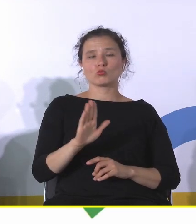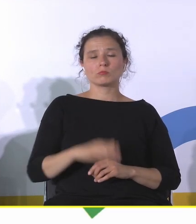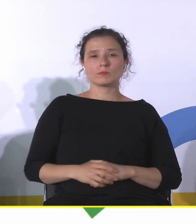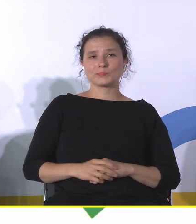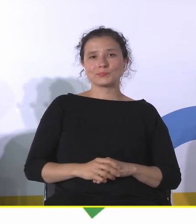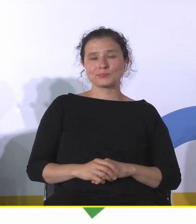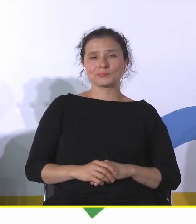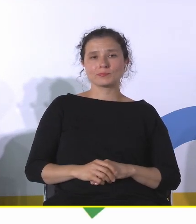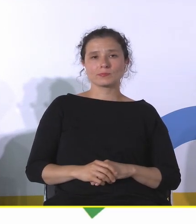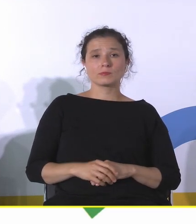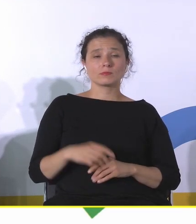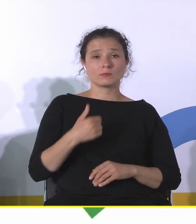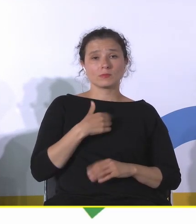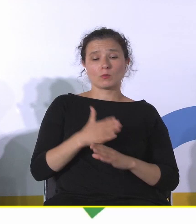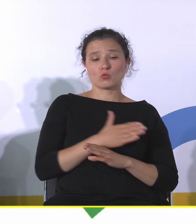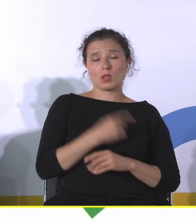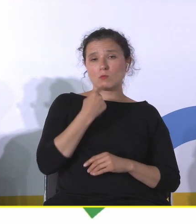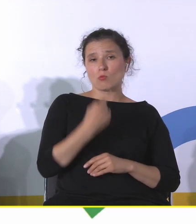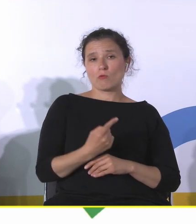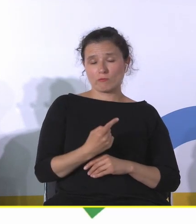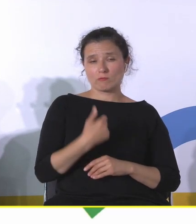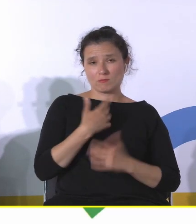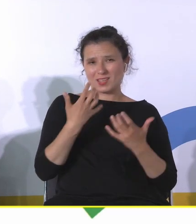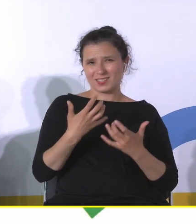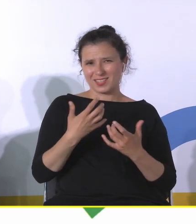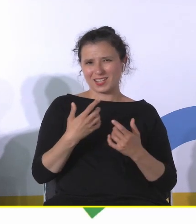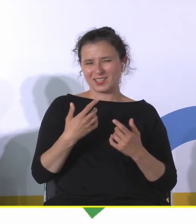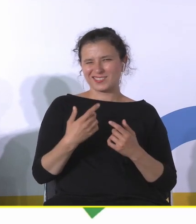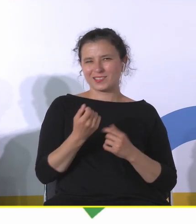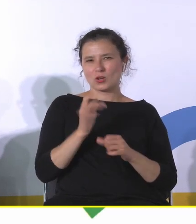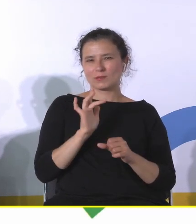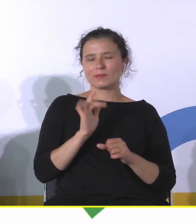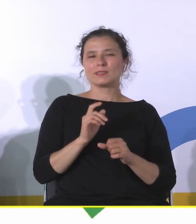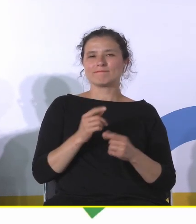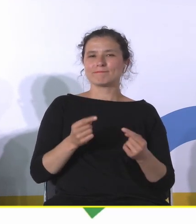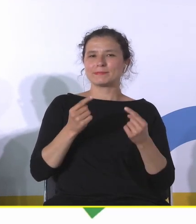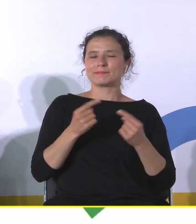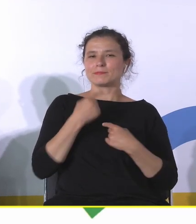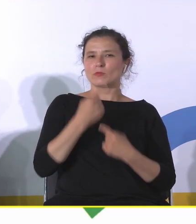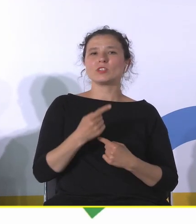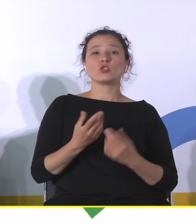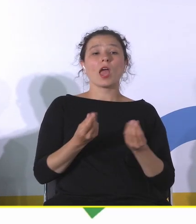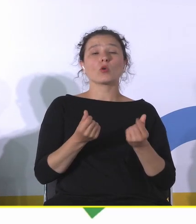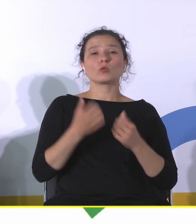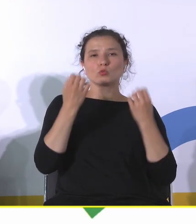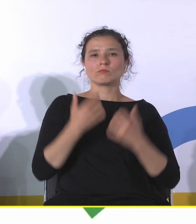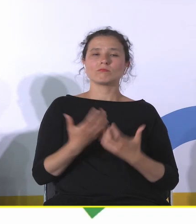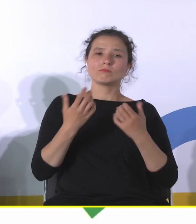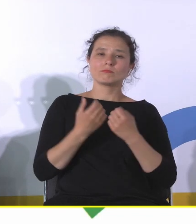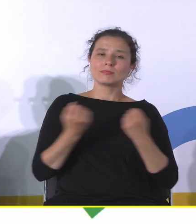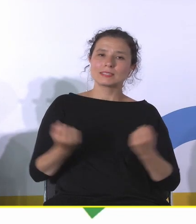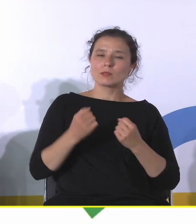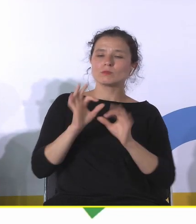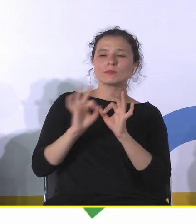Zanim o tym powiem, trochę polemicznie chciałam powiedzieć, że ekonomiści kultury starają się szacować całościową wartość dziedzictwa